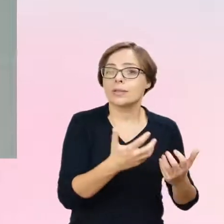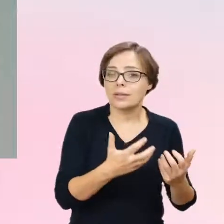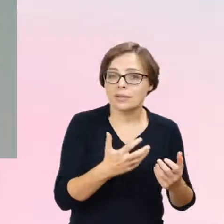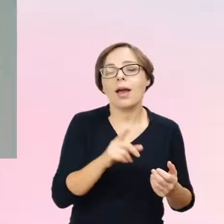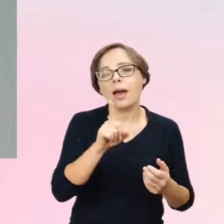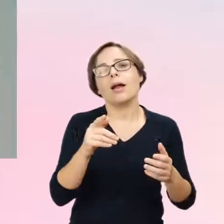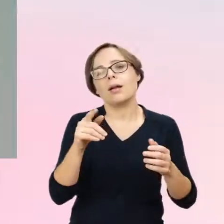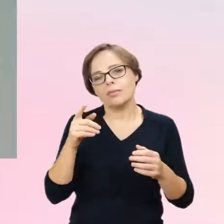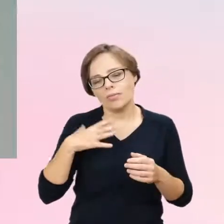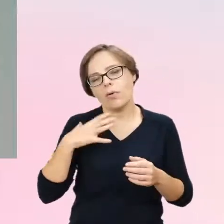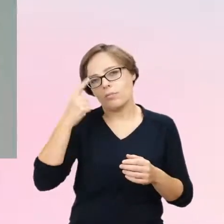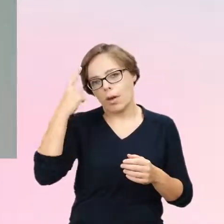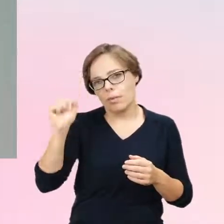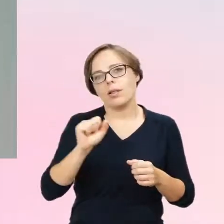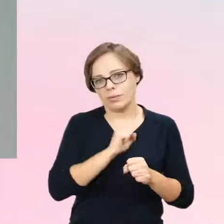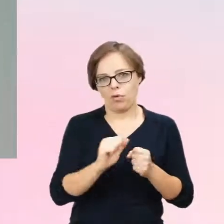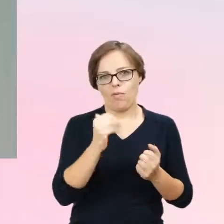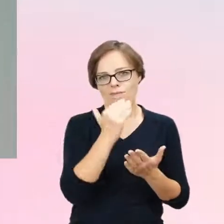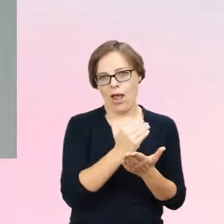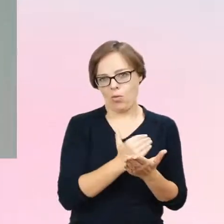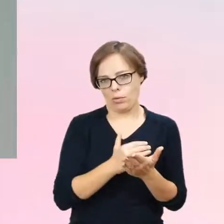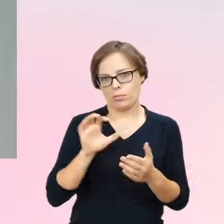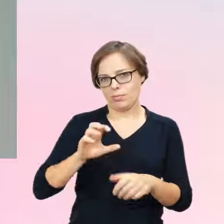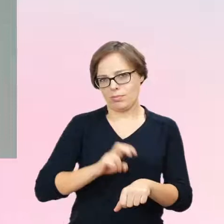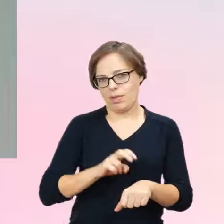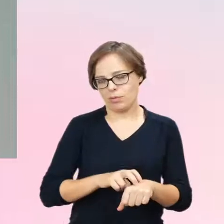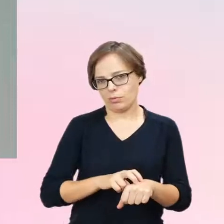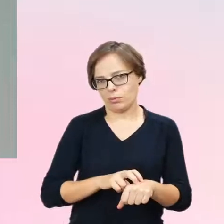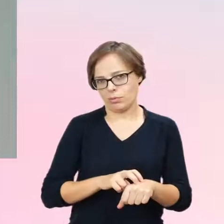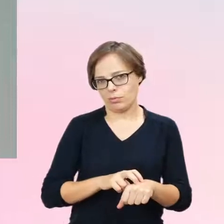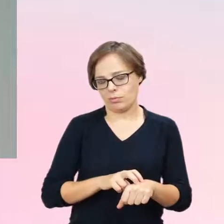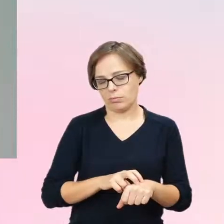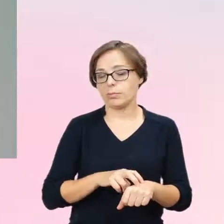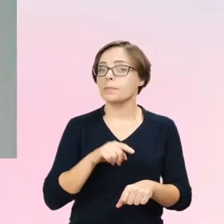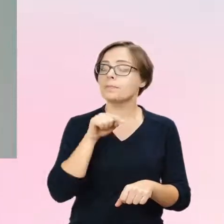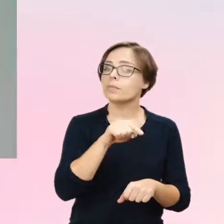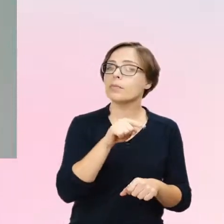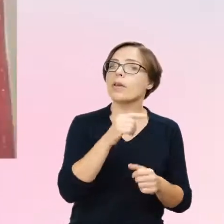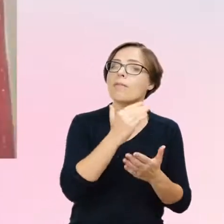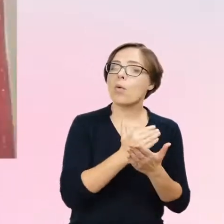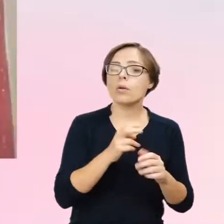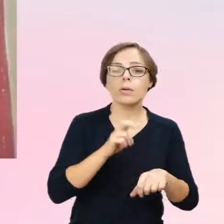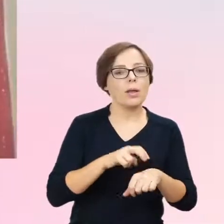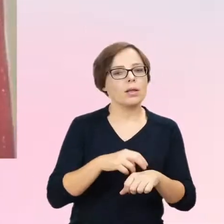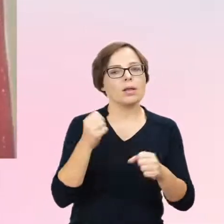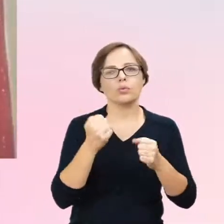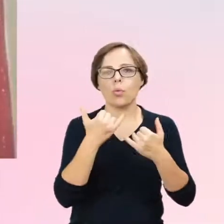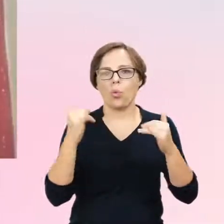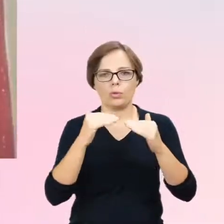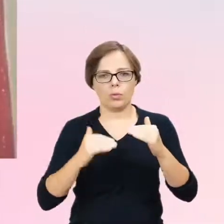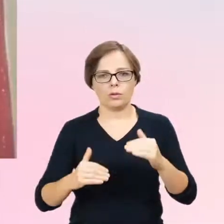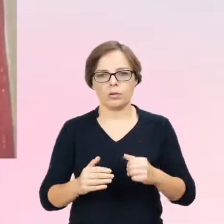uwarunkowaniach medycznych i że one są bardzo, bardzo takie wielopłaszczyznowe. Kiedy nie ma